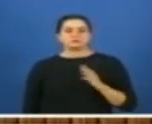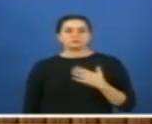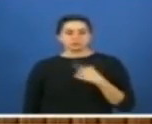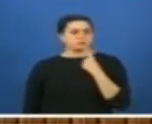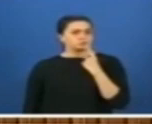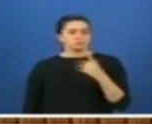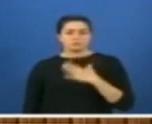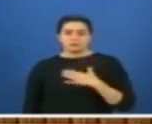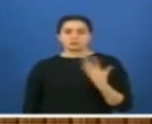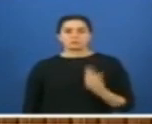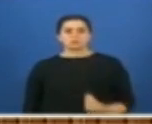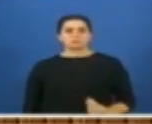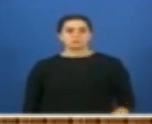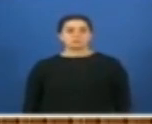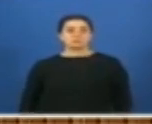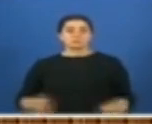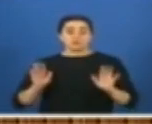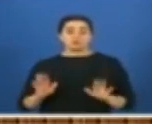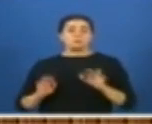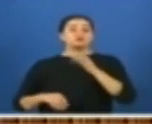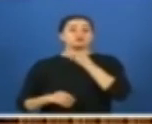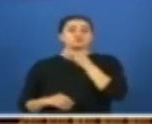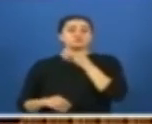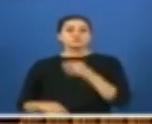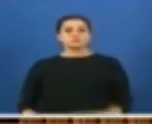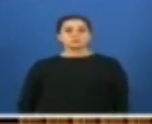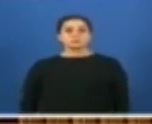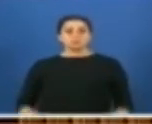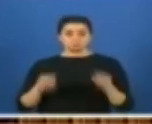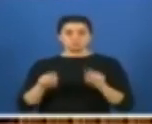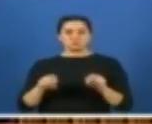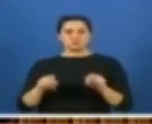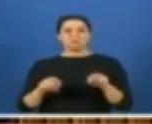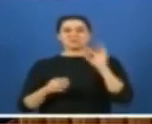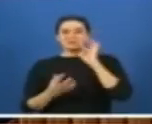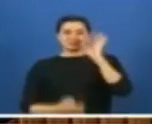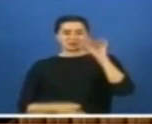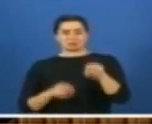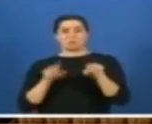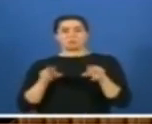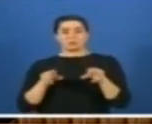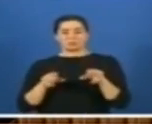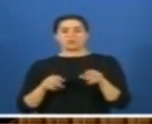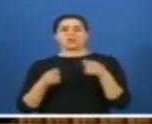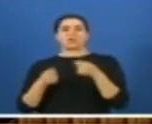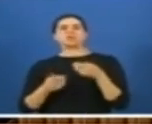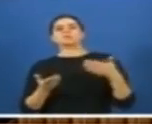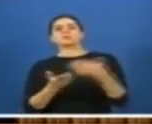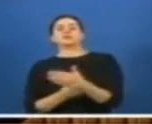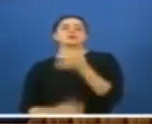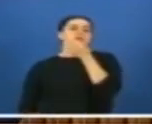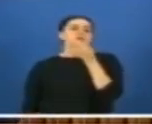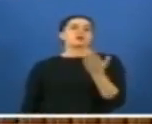da ifade edeyim. Ama ne olursunuz, bu tür insanları Milli Eğitim Camiası'nda